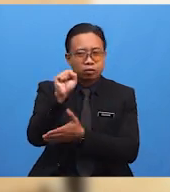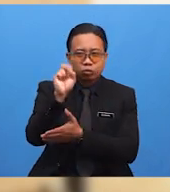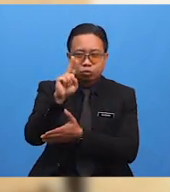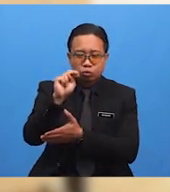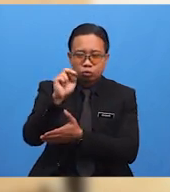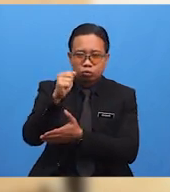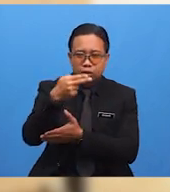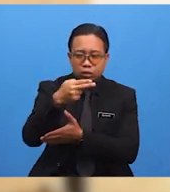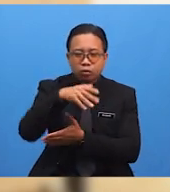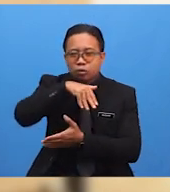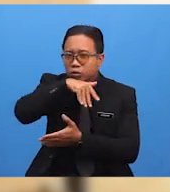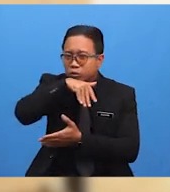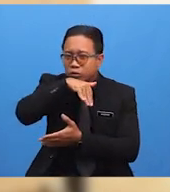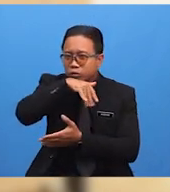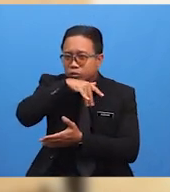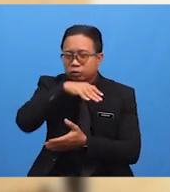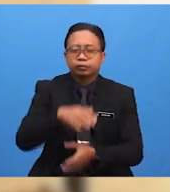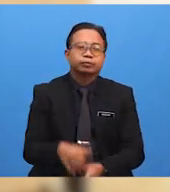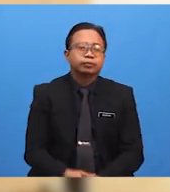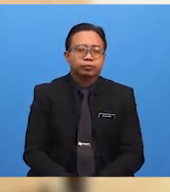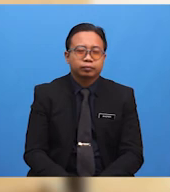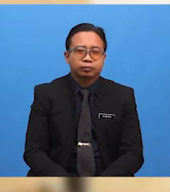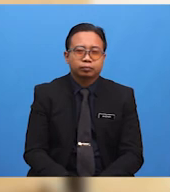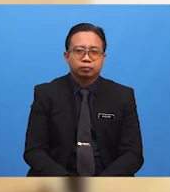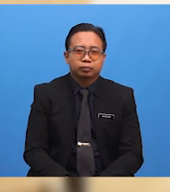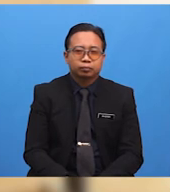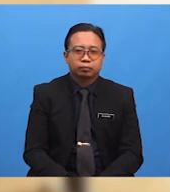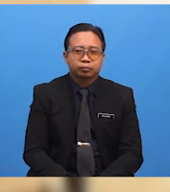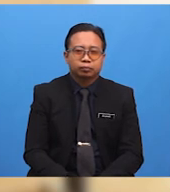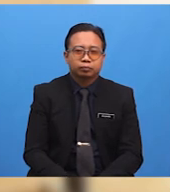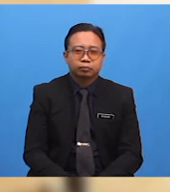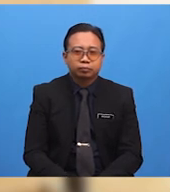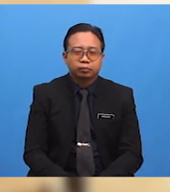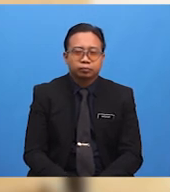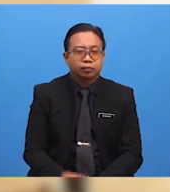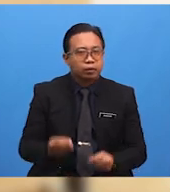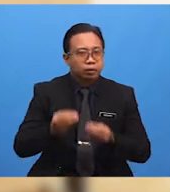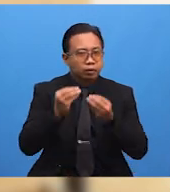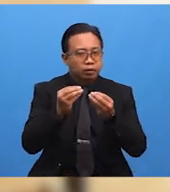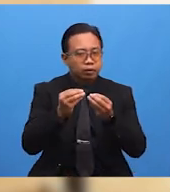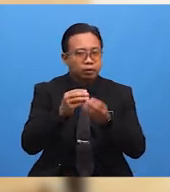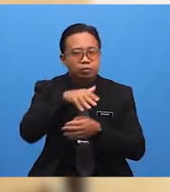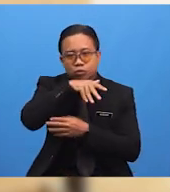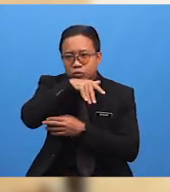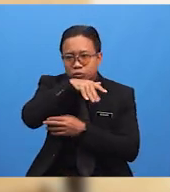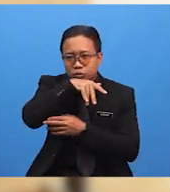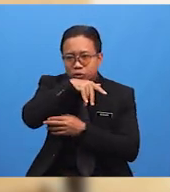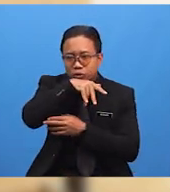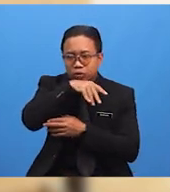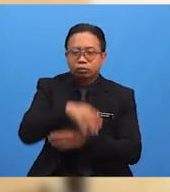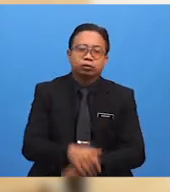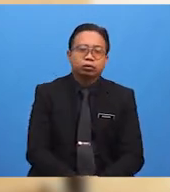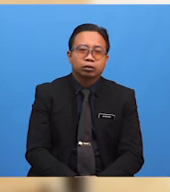Rasulullah SAW Baginda SAW